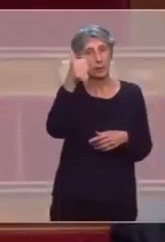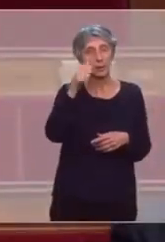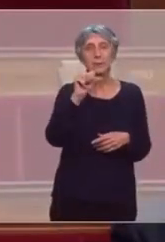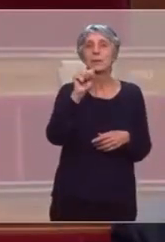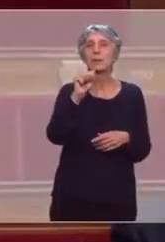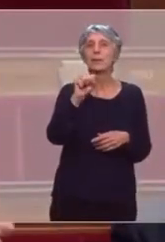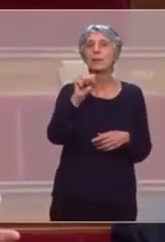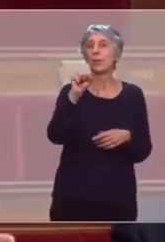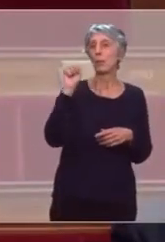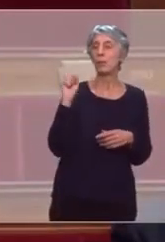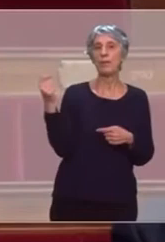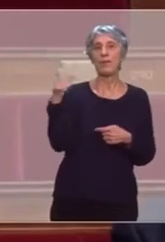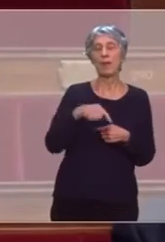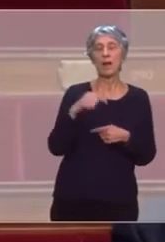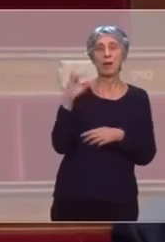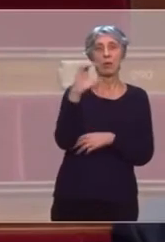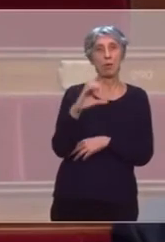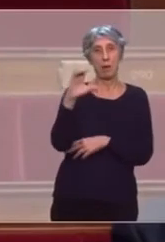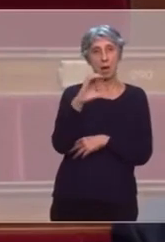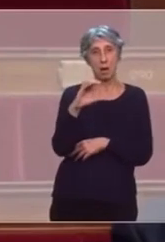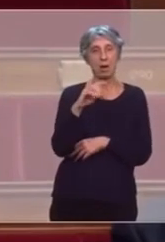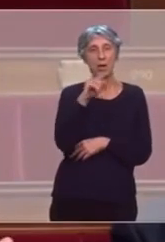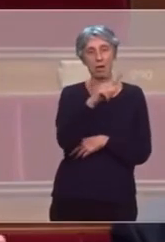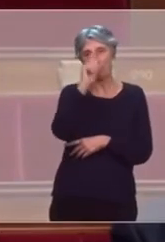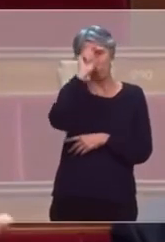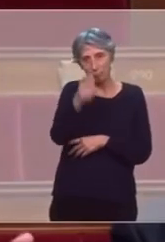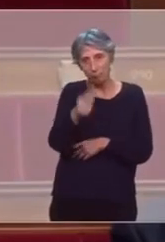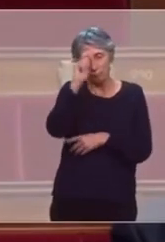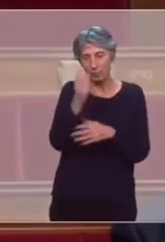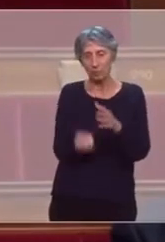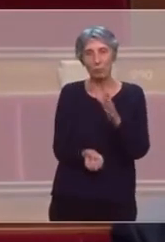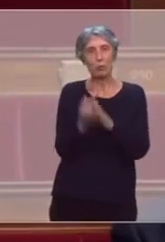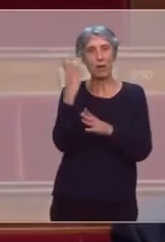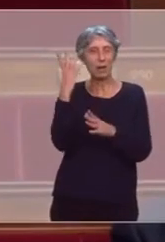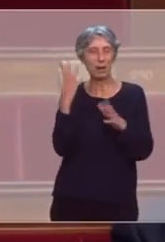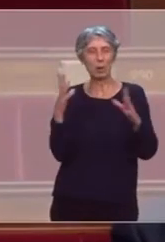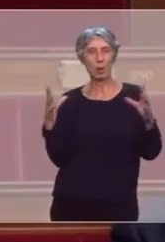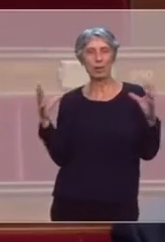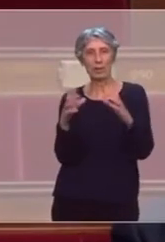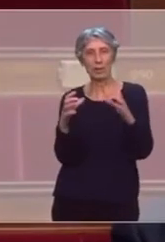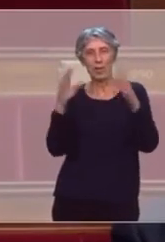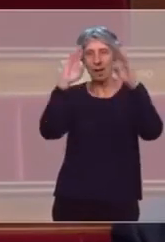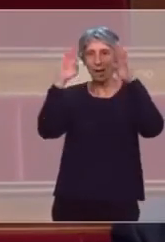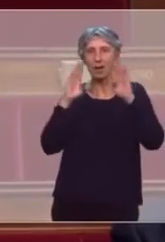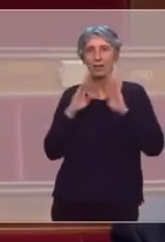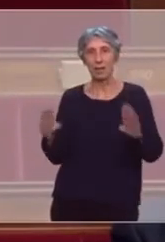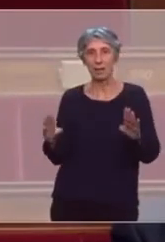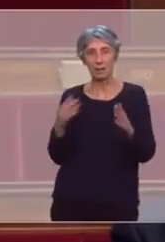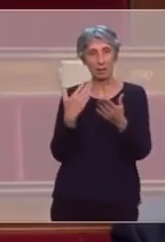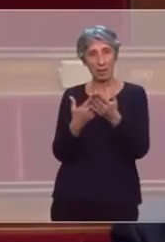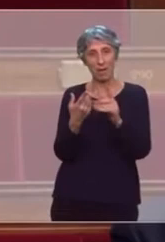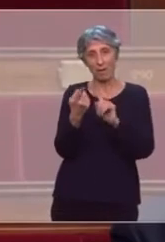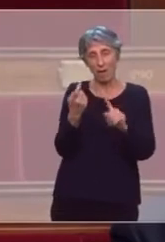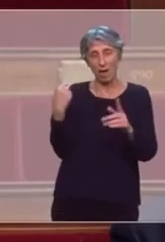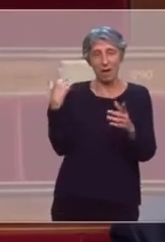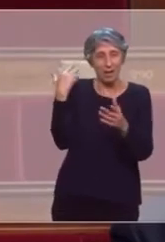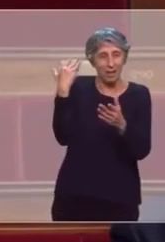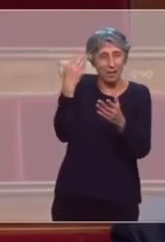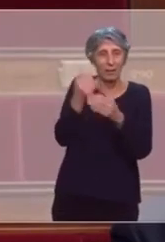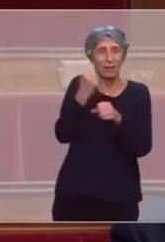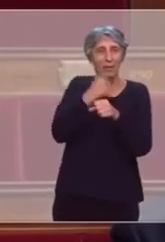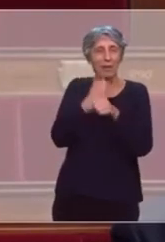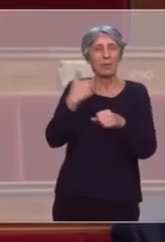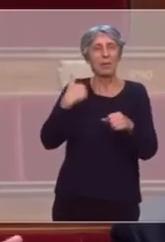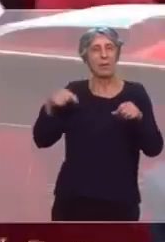Colmar pour saluer très chaleureusement la naissance de la collectivité européenne d'Alsace. Elle est le résultat d'un travail considérable de Mme la ministre